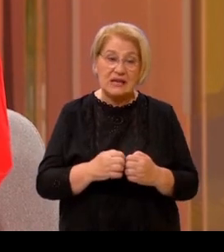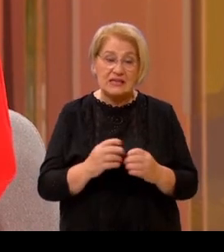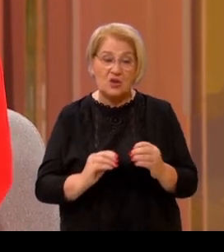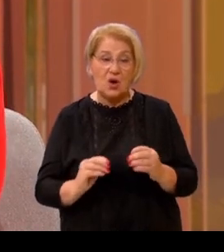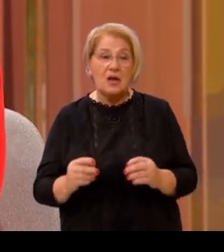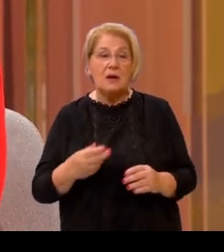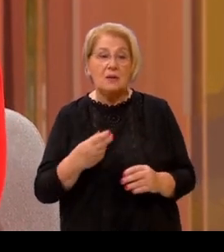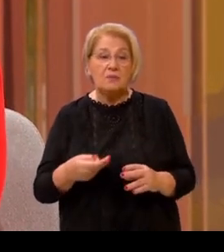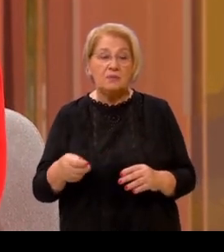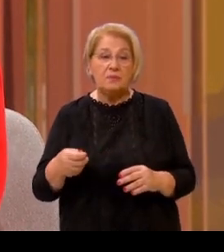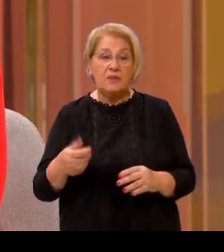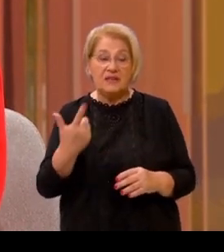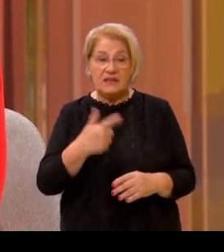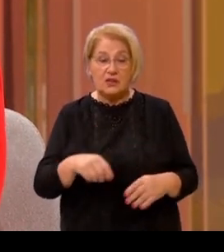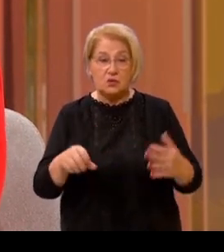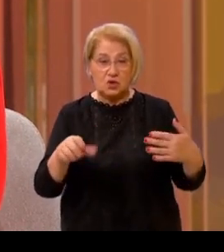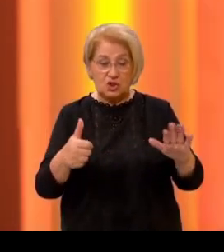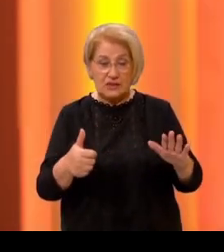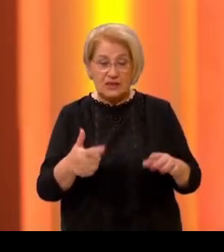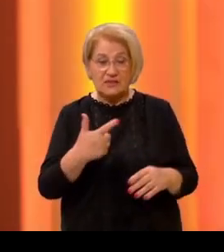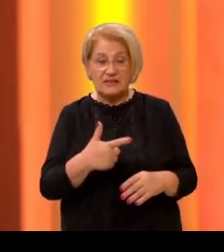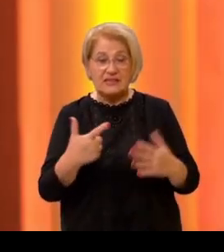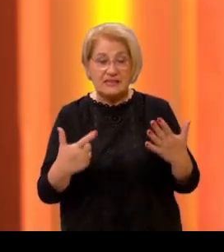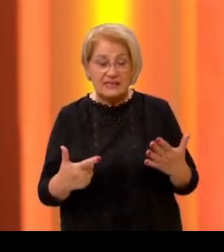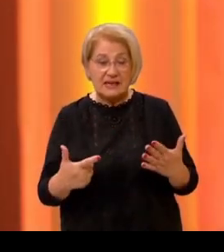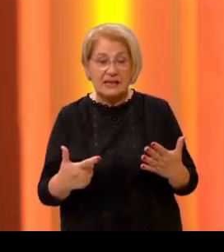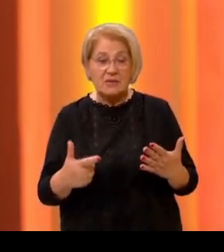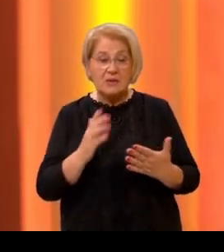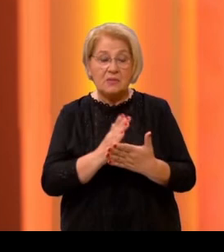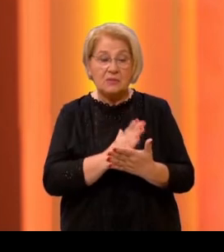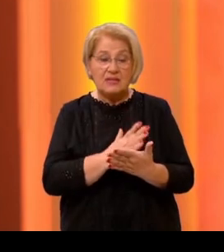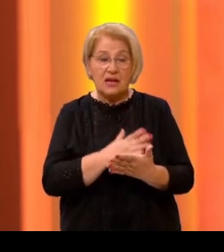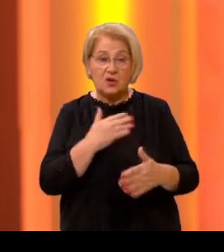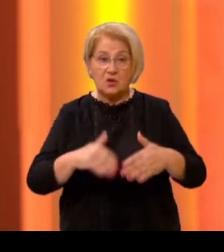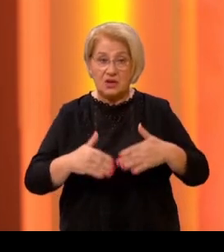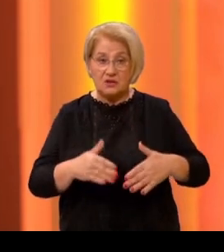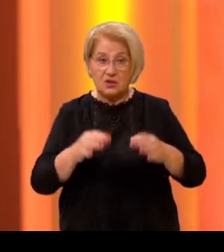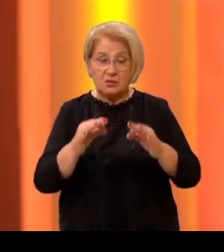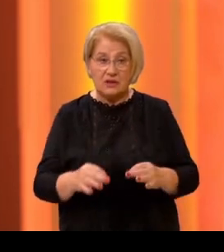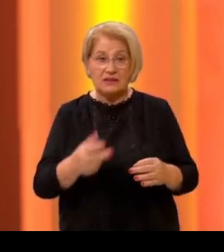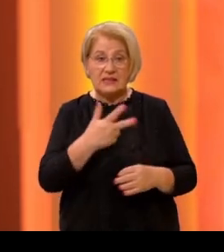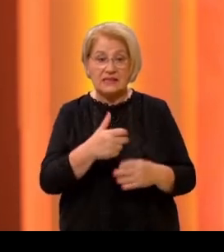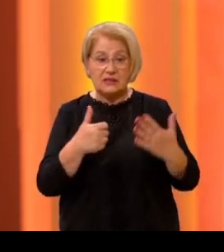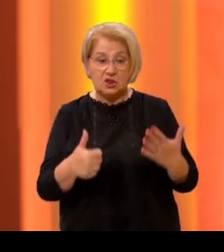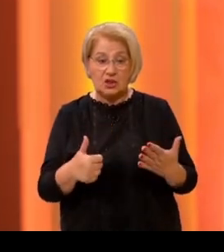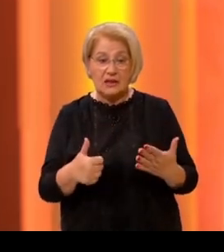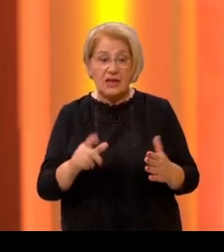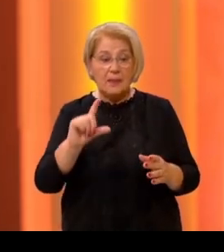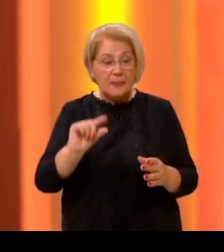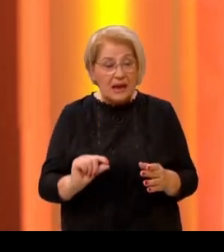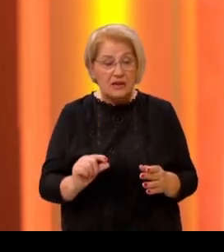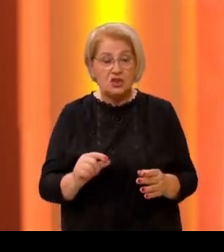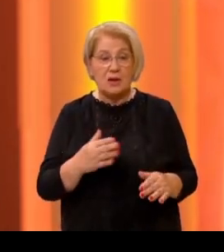povećanje do kraja mandata? 2016 27% mirovine prema zakonu o mirovinskom osiguranju 36% najniže